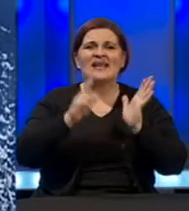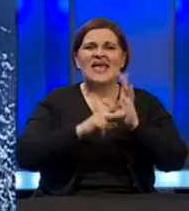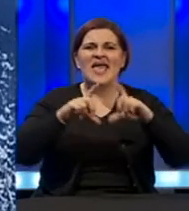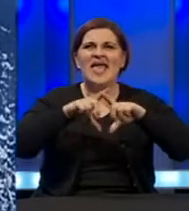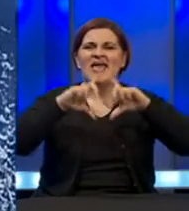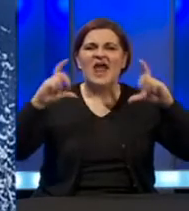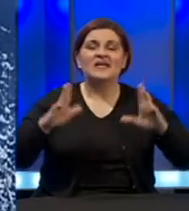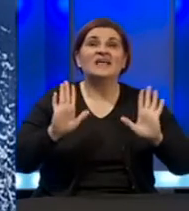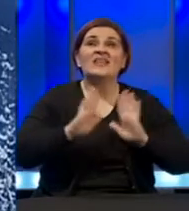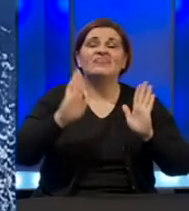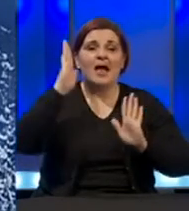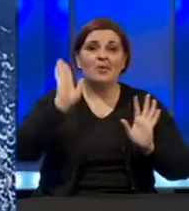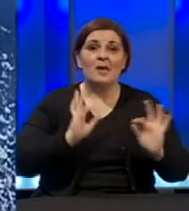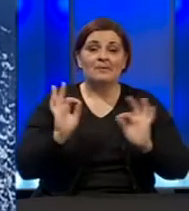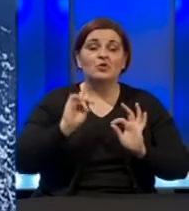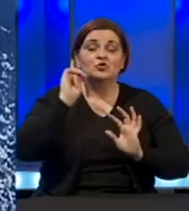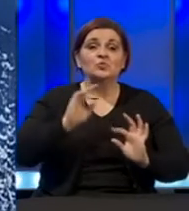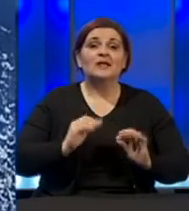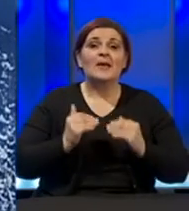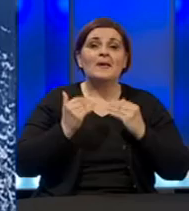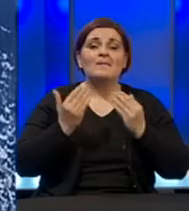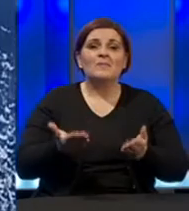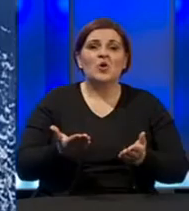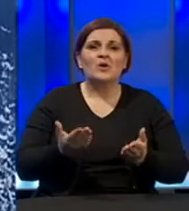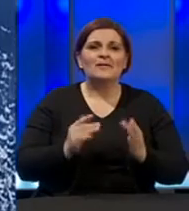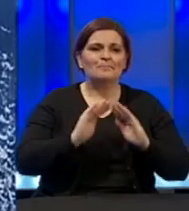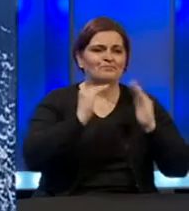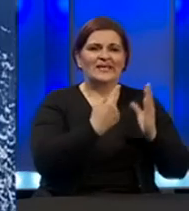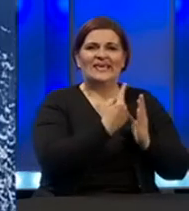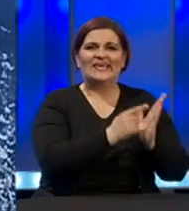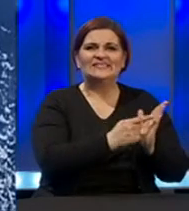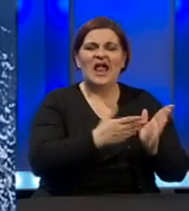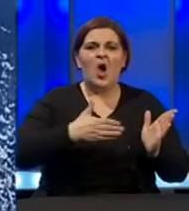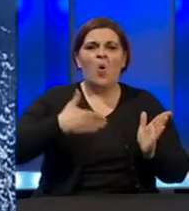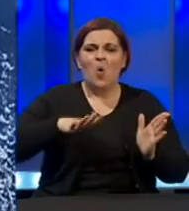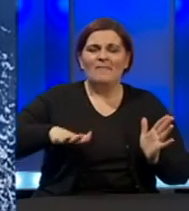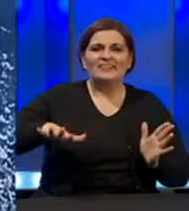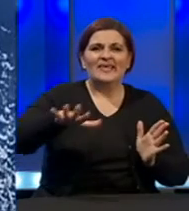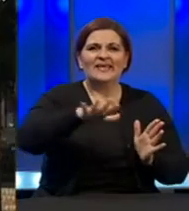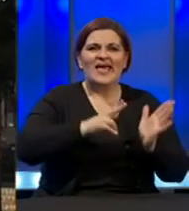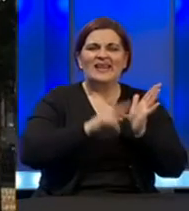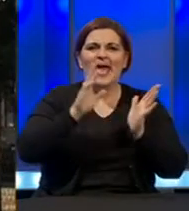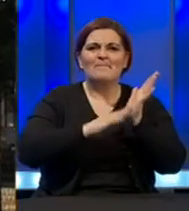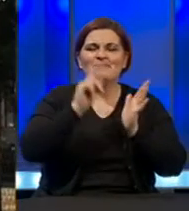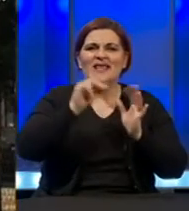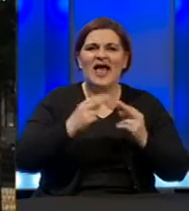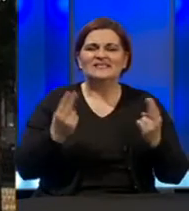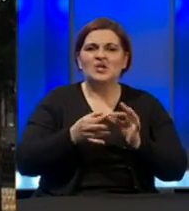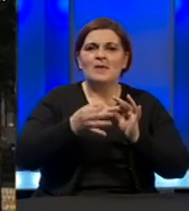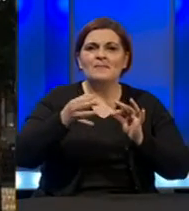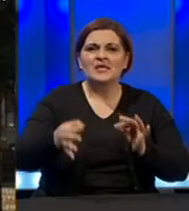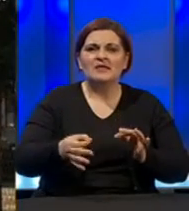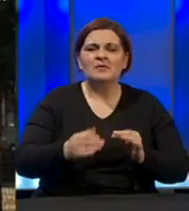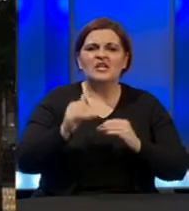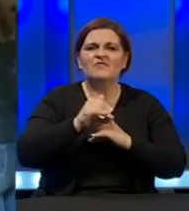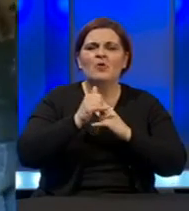Pripremili smo danas ili ujutru ćemo predat mupu u izolatoriji u omladinskom naselju u Nemiloj. Slične mjere poduzete se nam